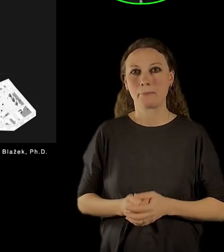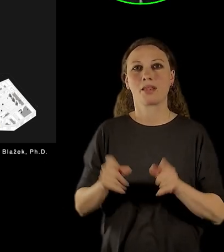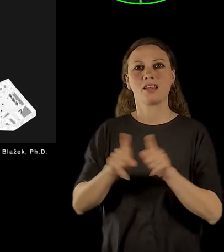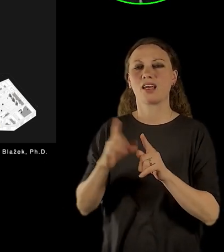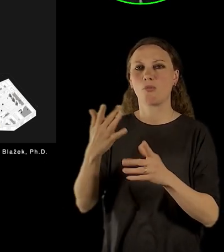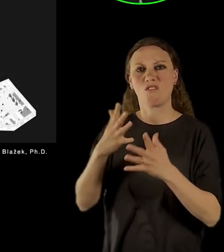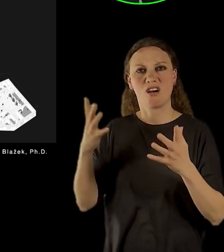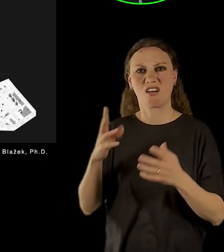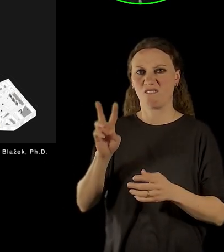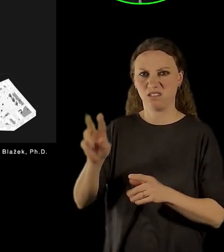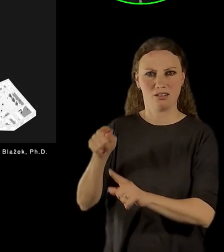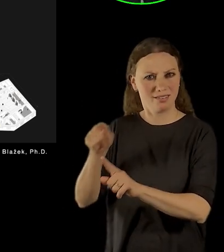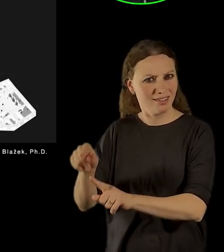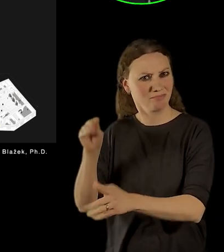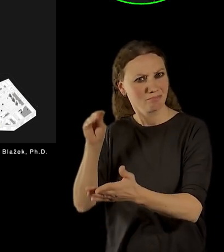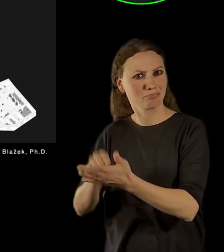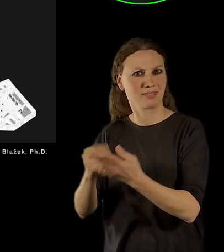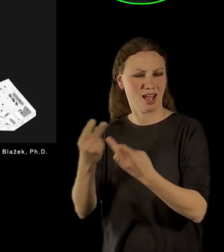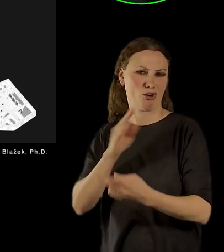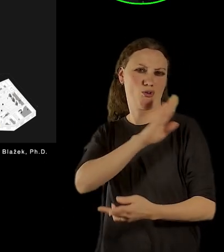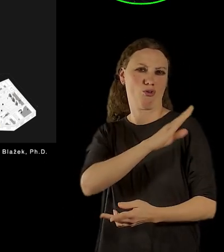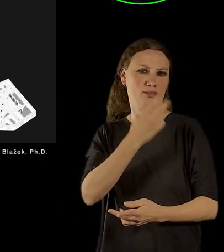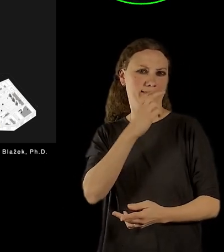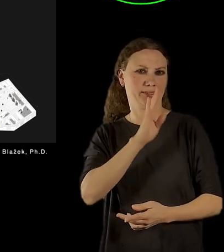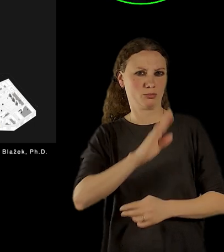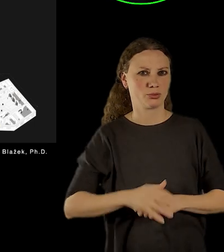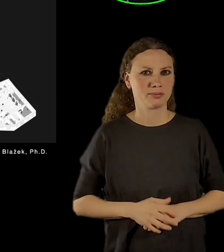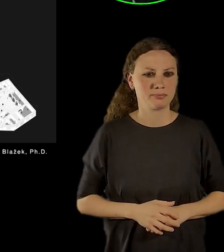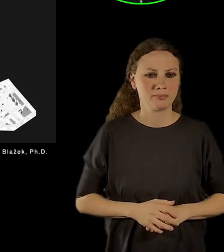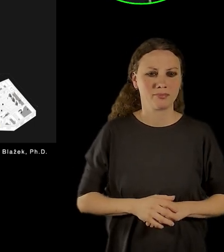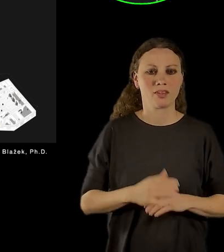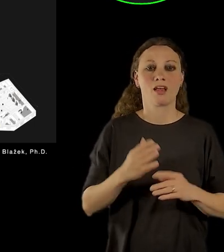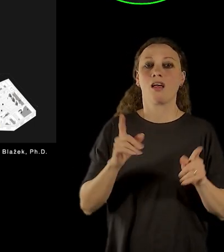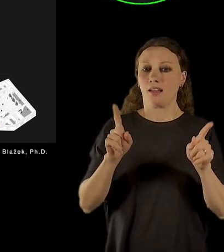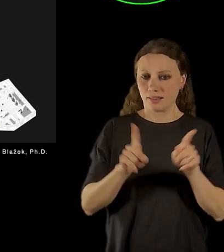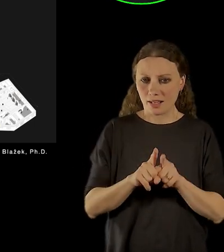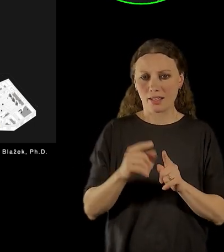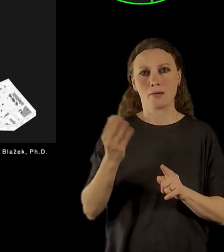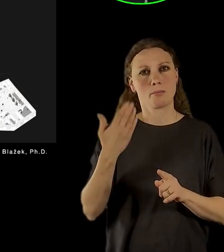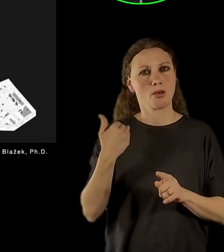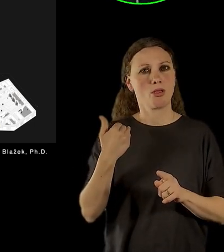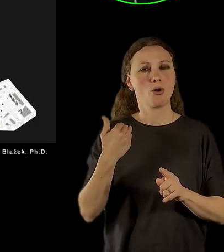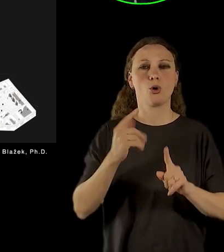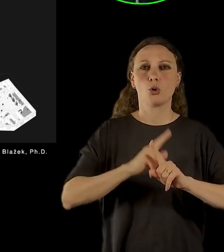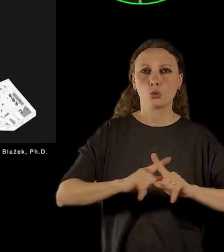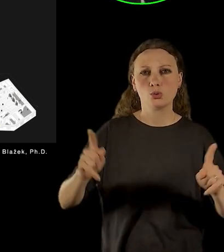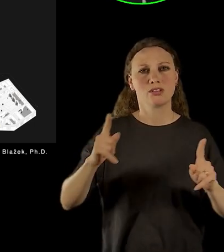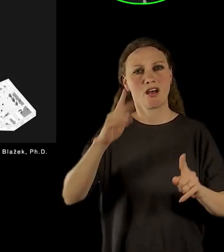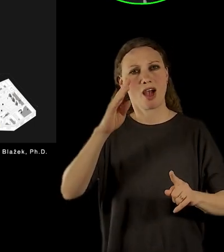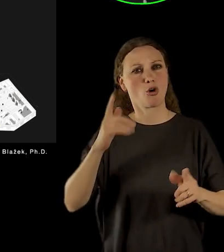ať už to byla první přísa Československého vojska 8. listopadu 1918, nebo různé